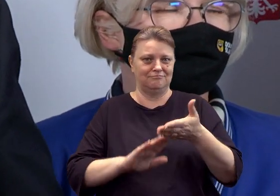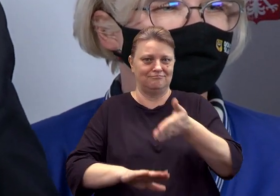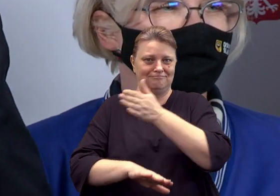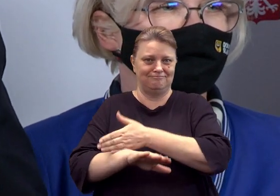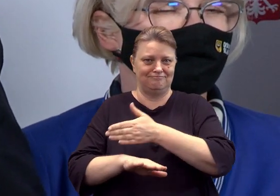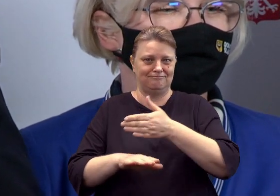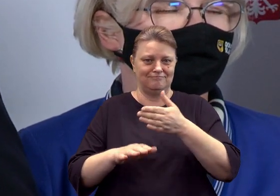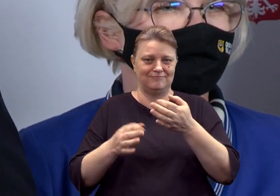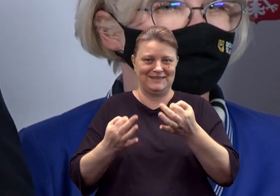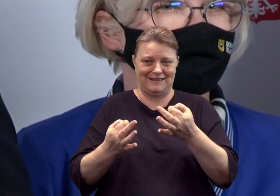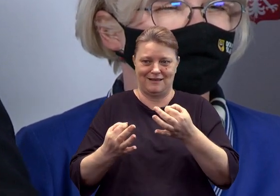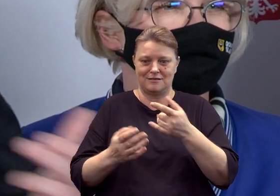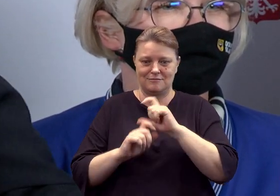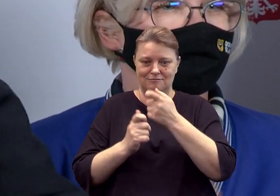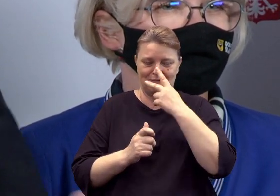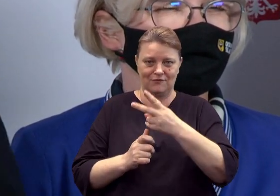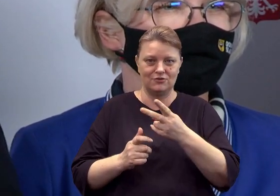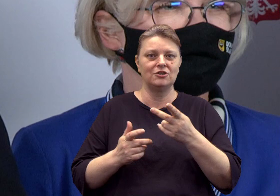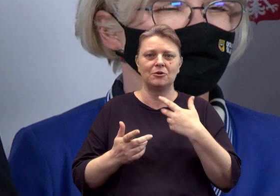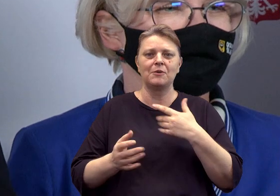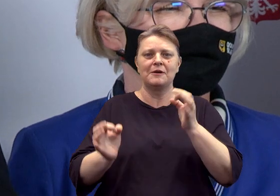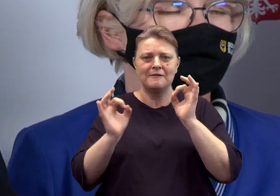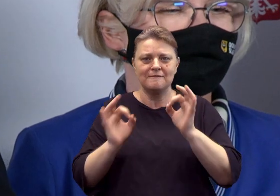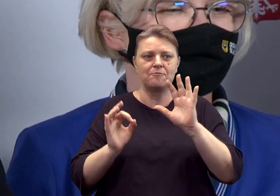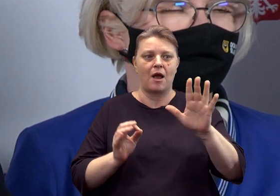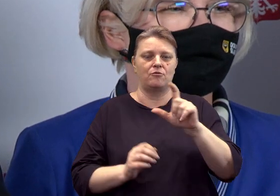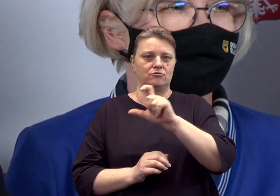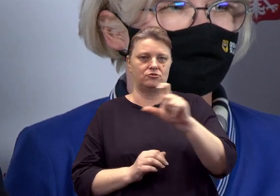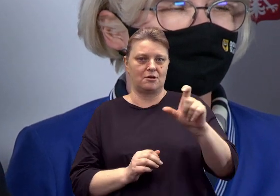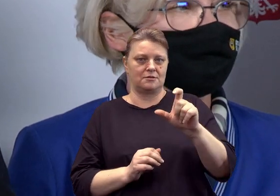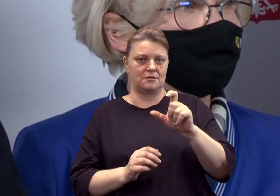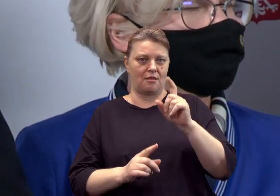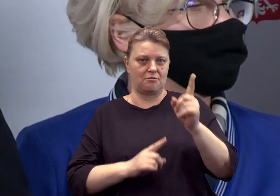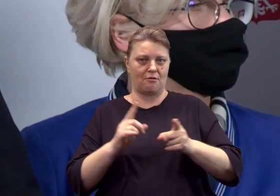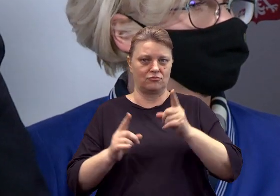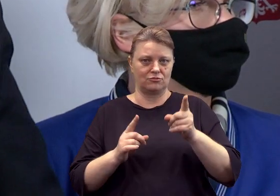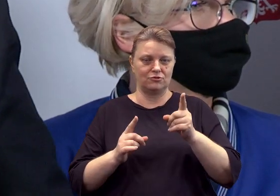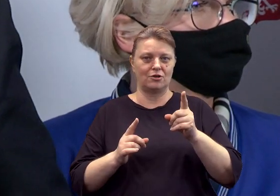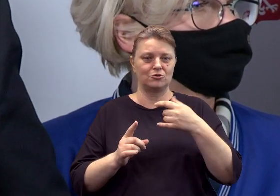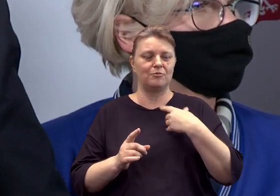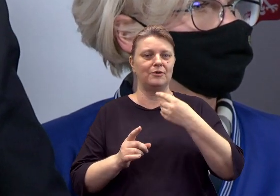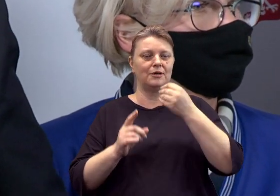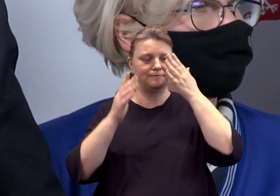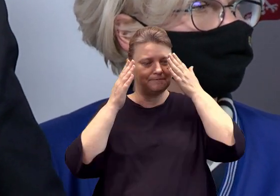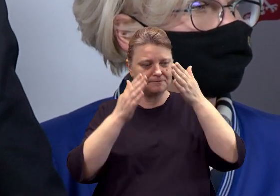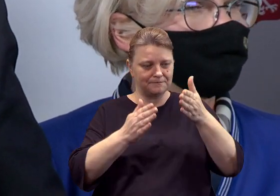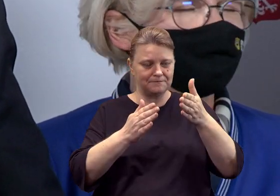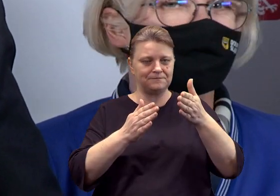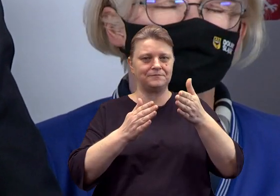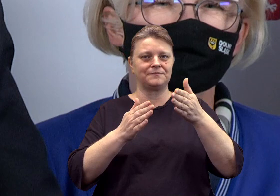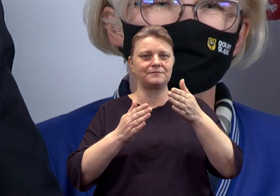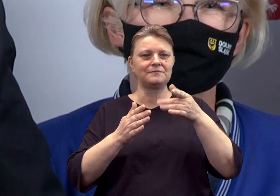jaką jest to obserwowane dzisiaj i po to, żeby rzeczywiście miał czas na to, by jeszcze bardziej poświęcić się